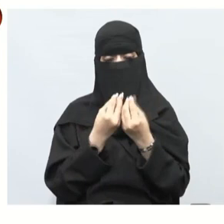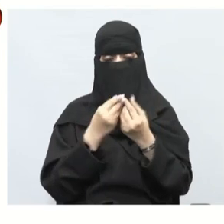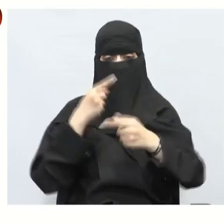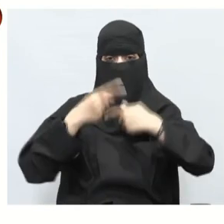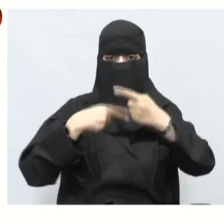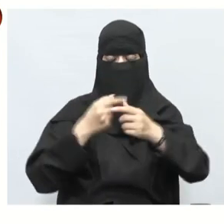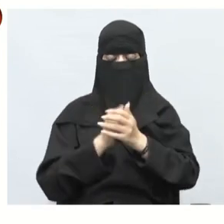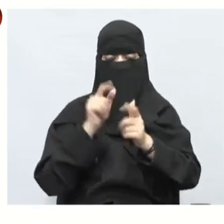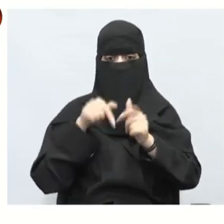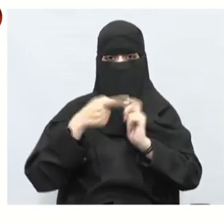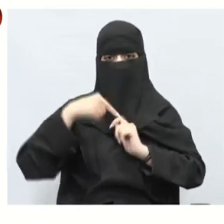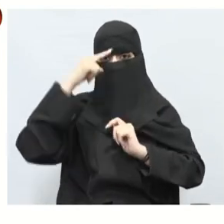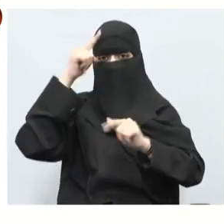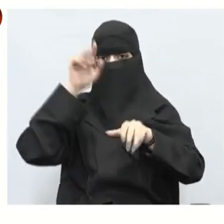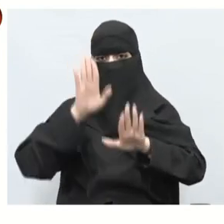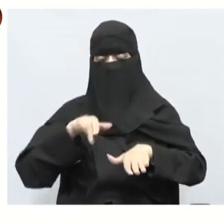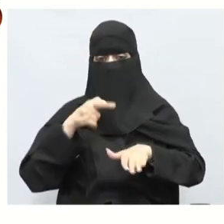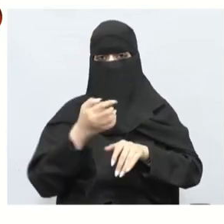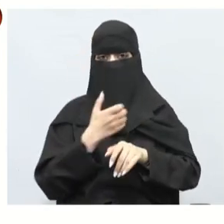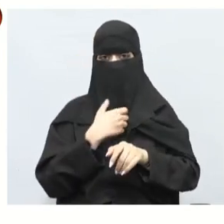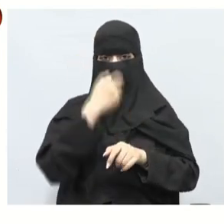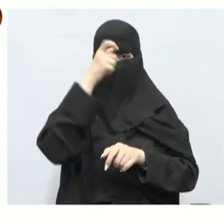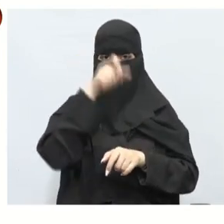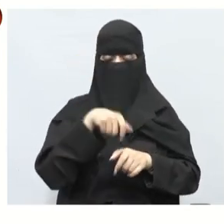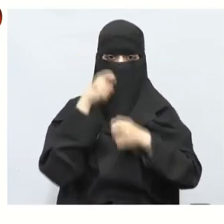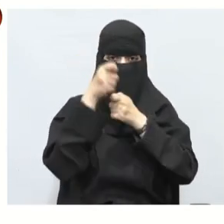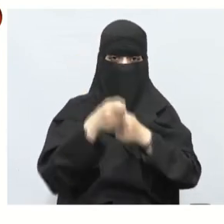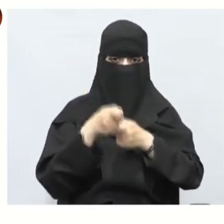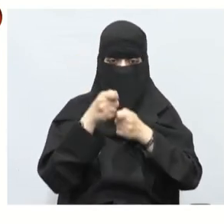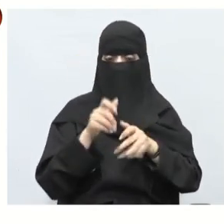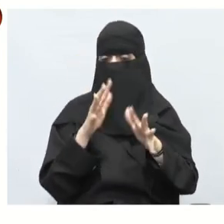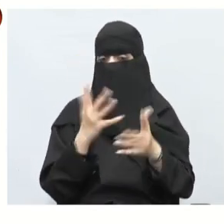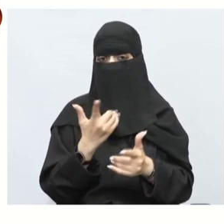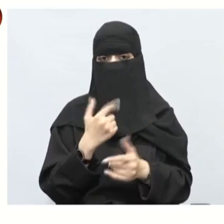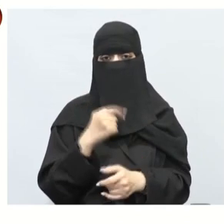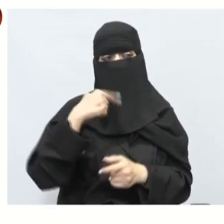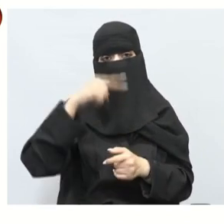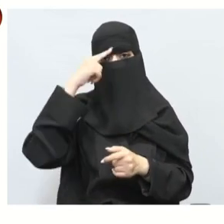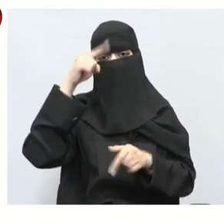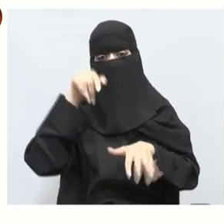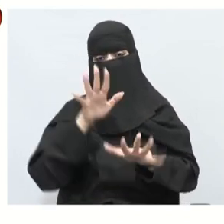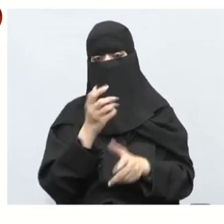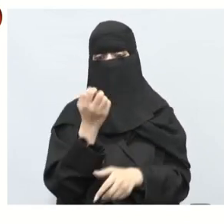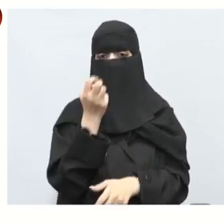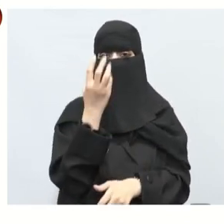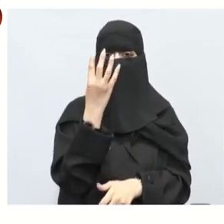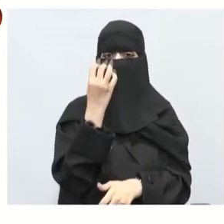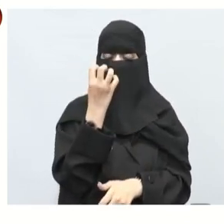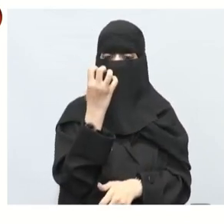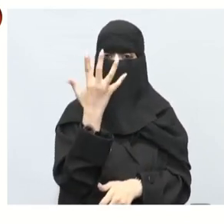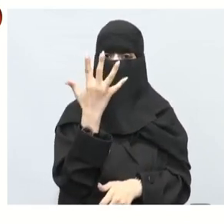افترض أن المبلغ الذي لدى المزارع كان كم؟ أربعمائة وخمسون ريال فكم